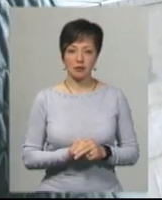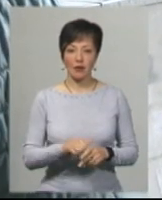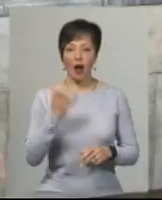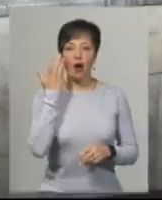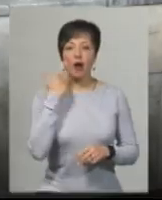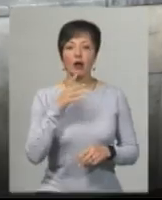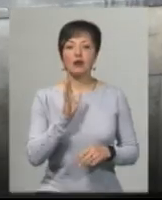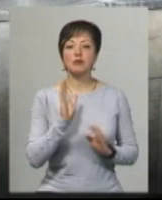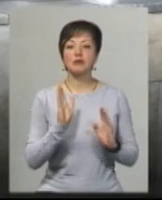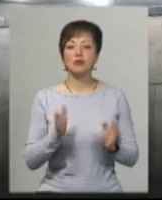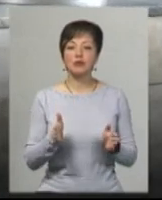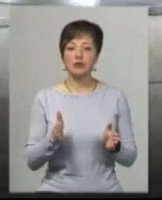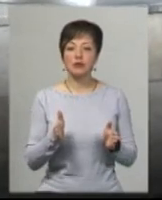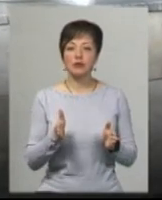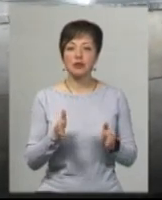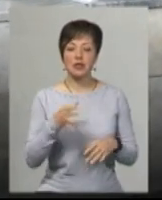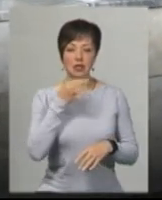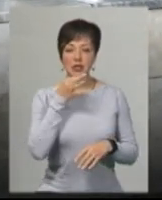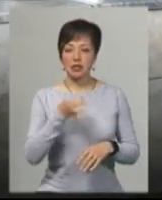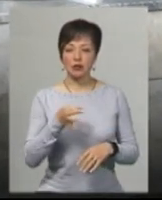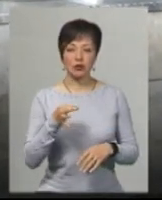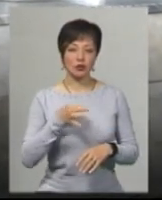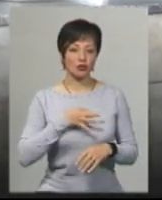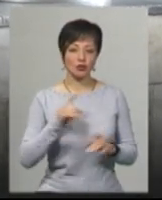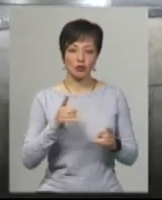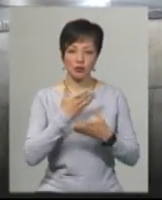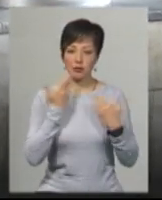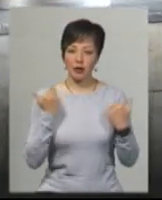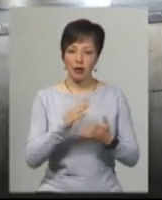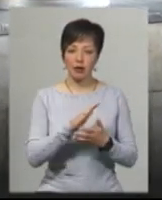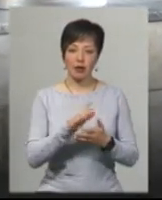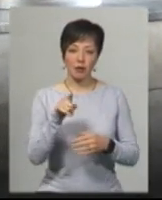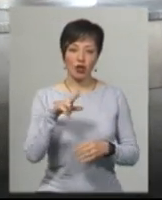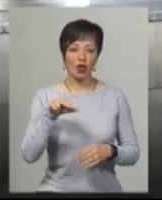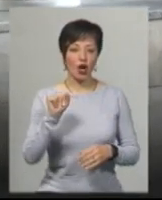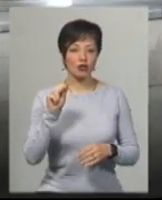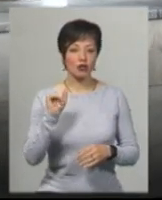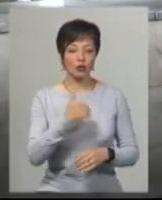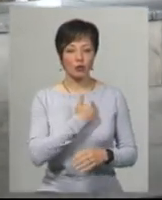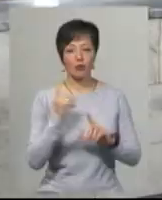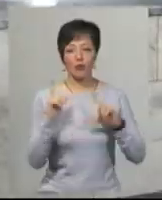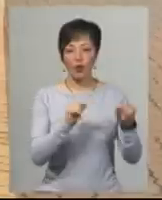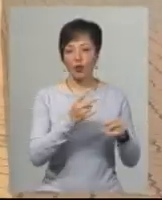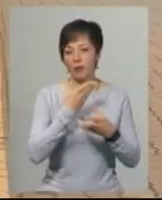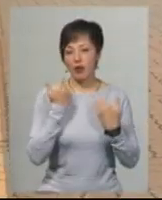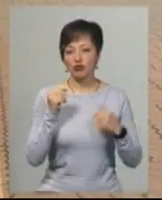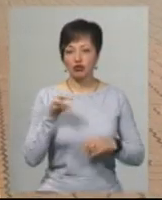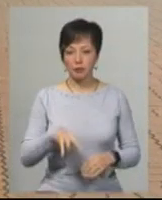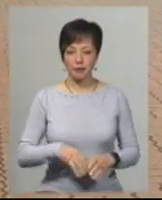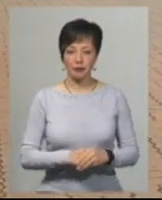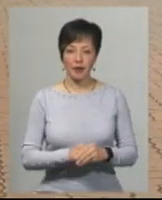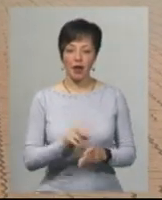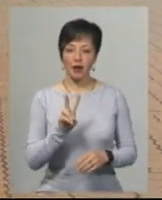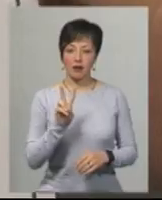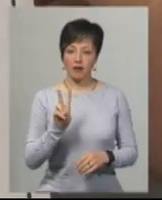Невідомо. Не ходять, сказали, що не ходять. А в нас там дача, хотілося б поїхати, але нема чі. Одна пара